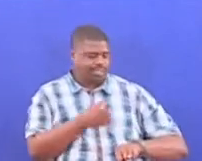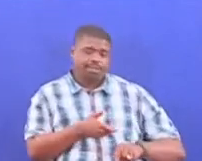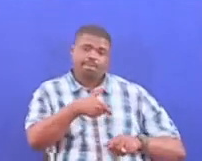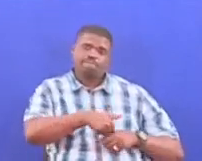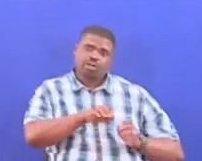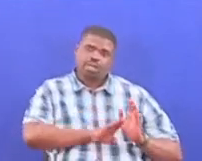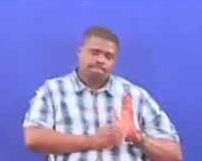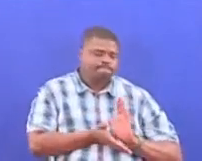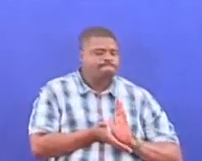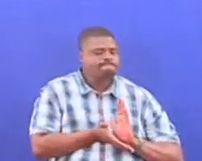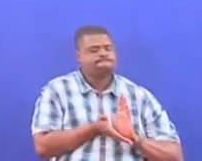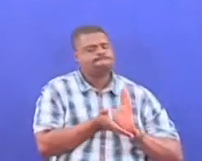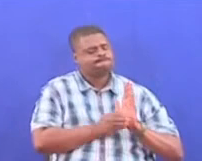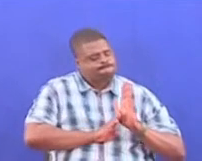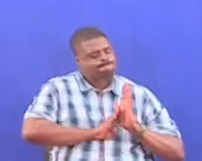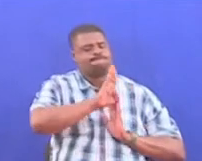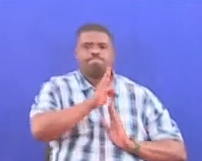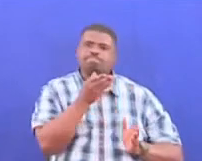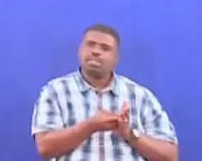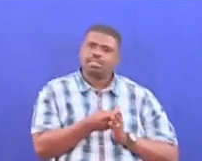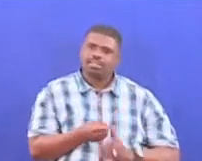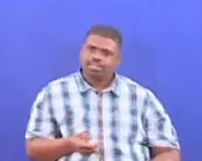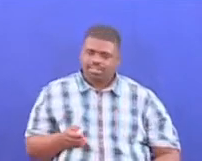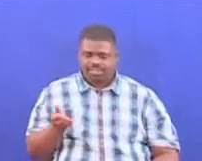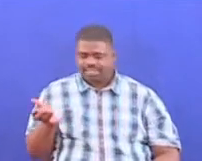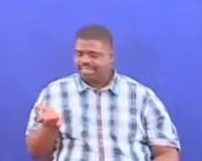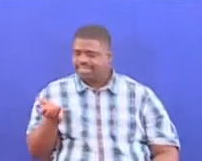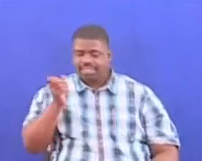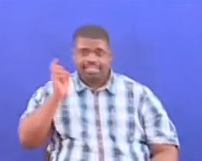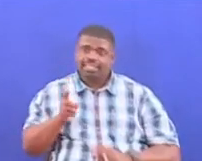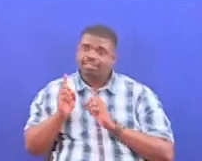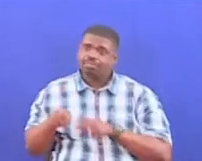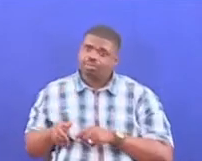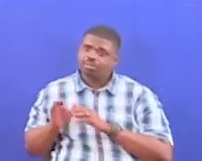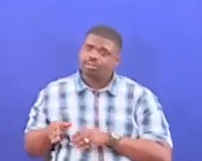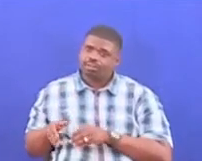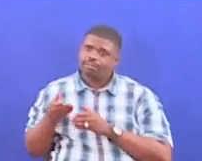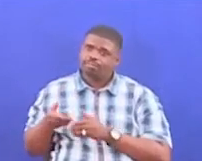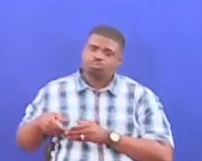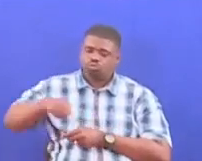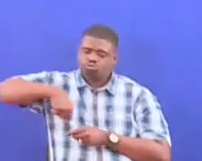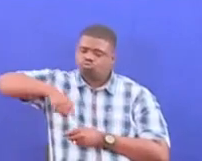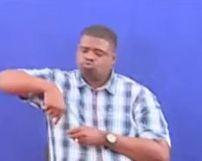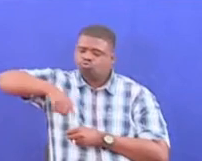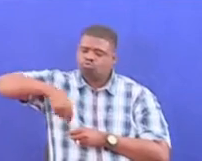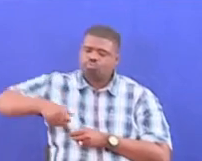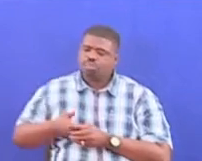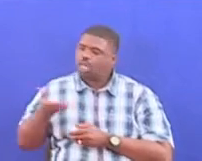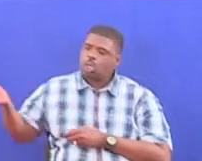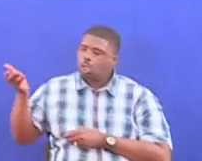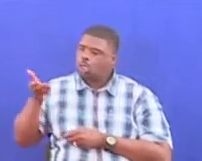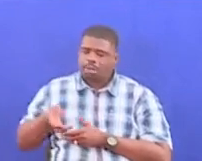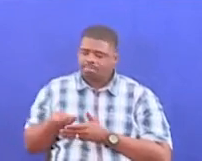inapanda beki la kukicha Lakini tunagesi asili hapa Tanzania Ambao pia tabakiza utakuwa msumuko nafanyika Tanzania Tu bila kuimport feather